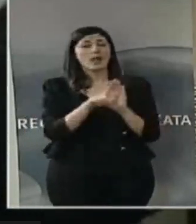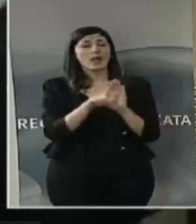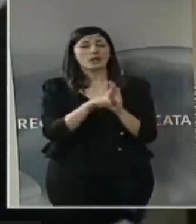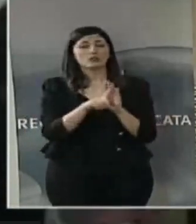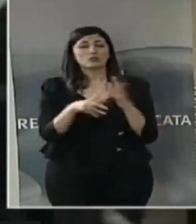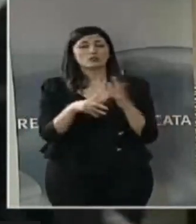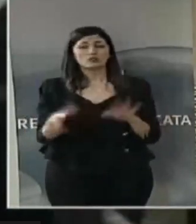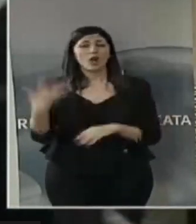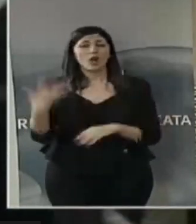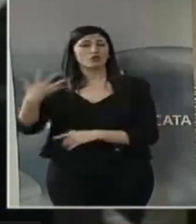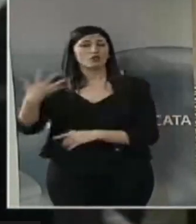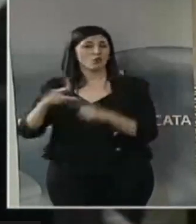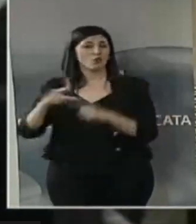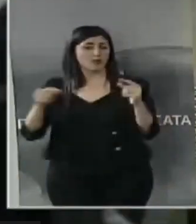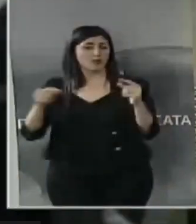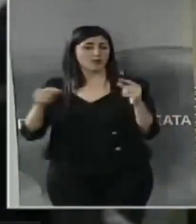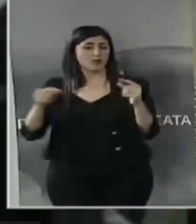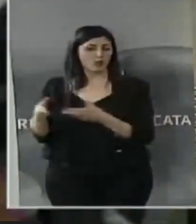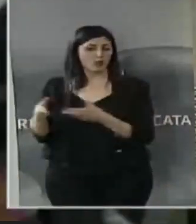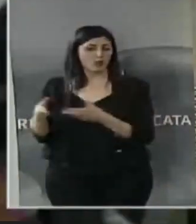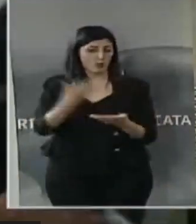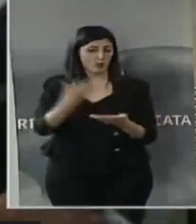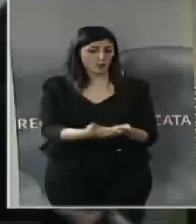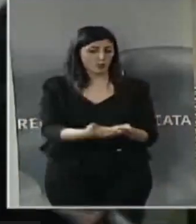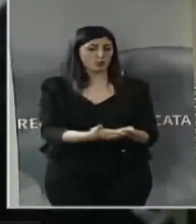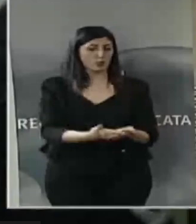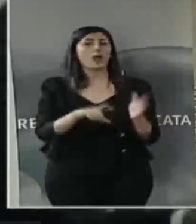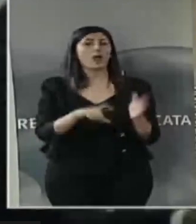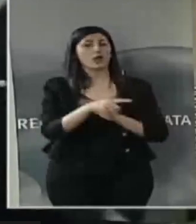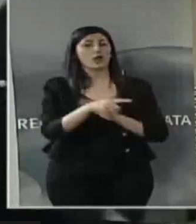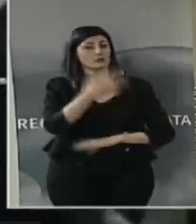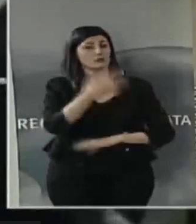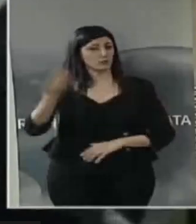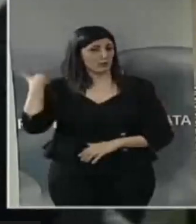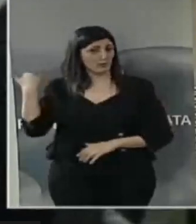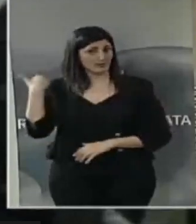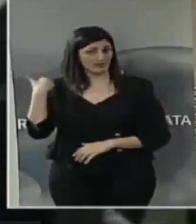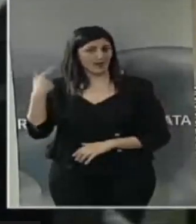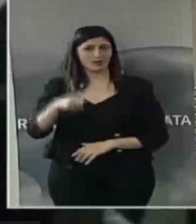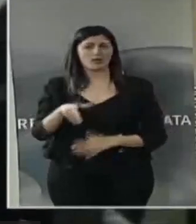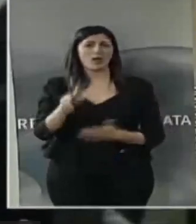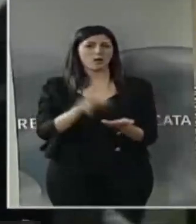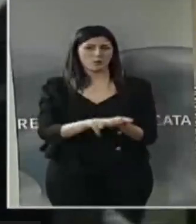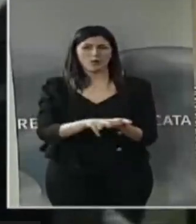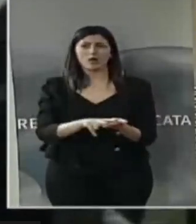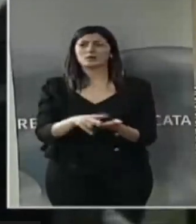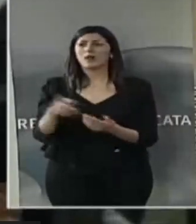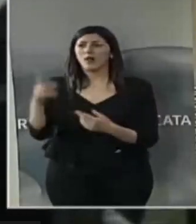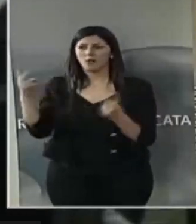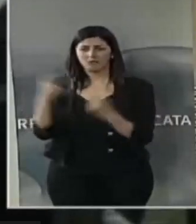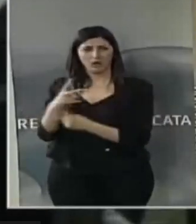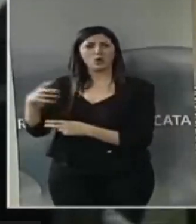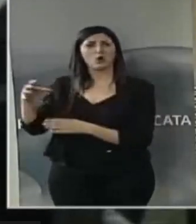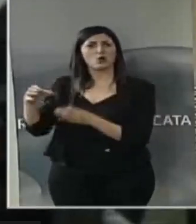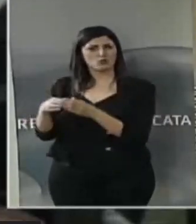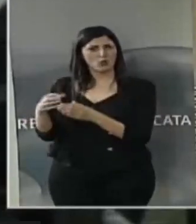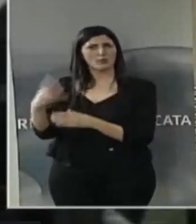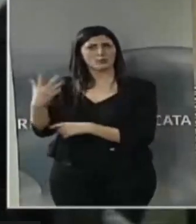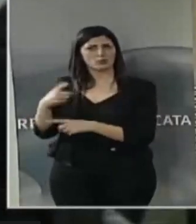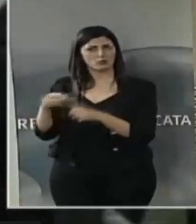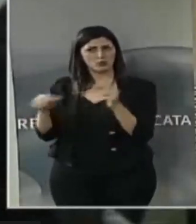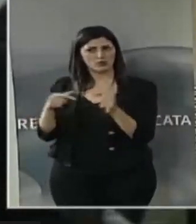da Cinque Stelle, è approvata nella passata legislatura nonostante Cinque Stelle erano all'opposizione anche allora,